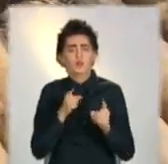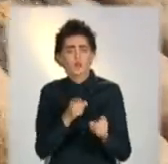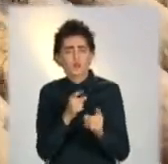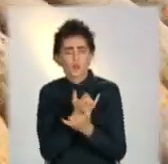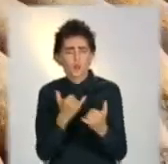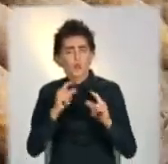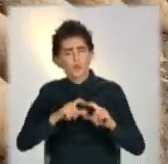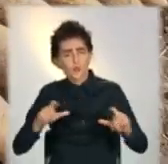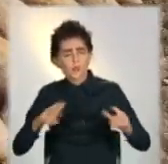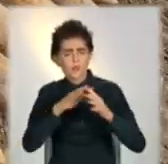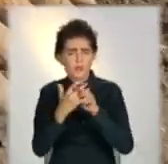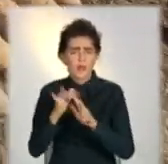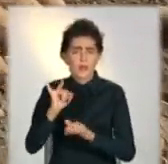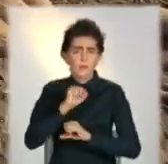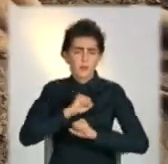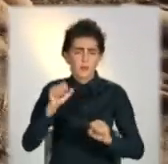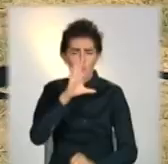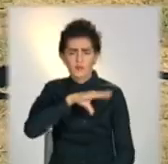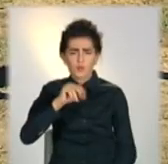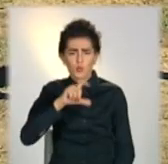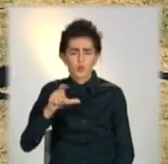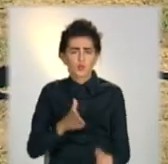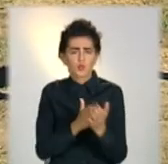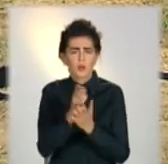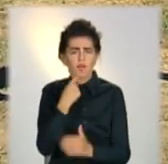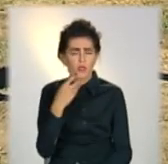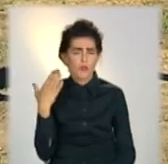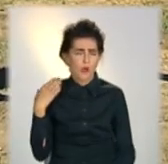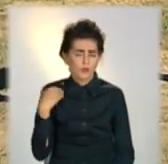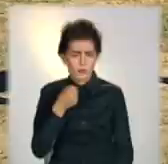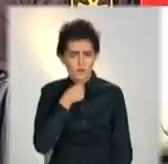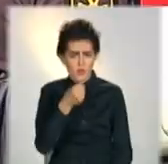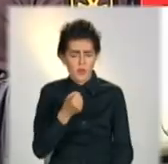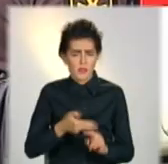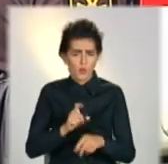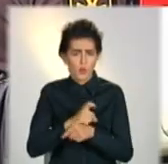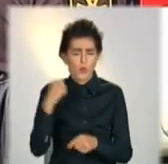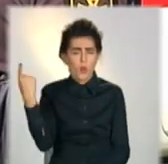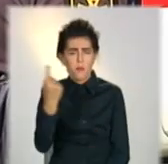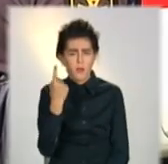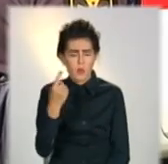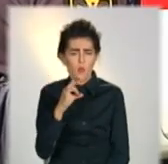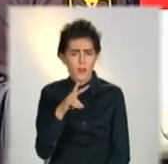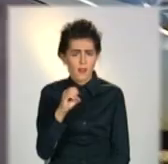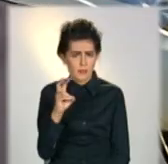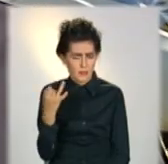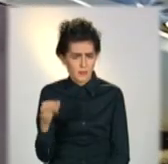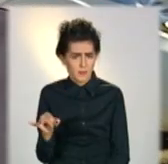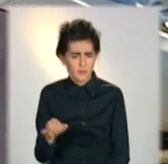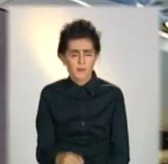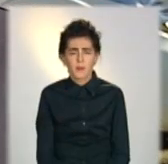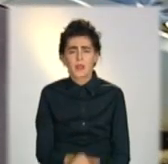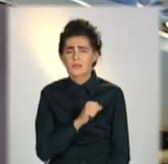мешканців селища, так і для піротехніків, каже начальник головного управління ДСНС в Донецькій області Олексій Мігрін. Це